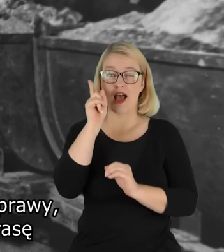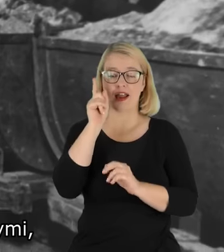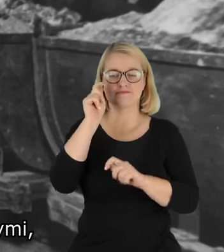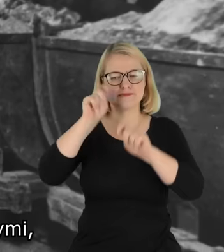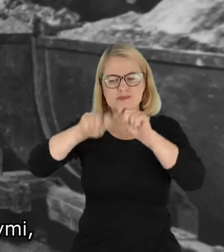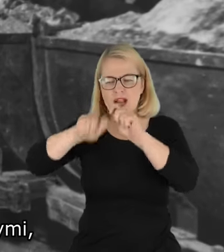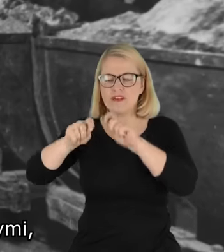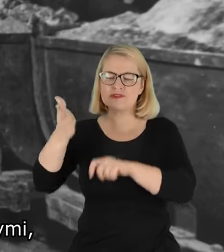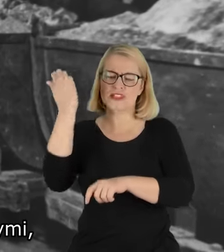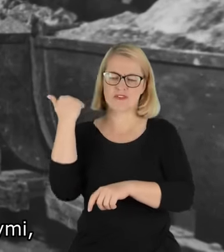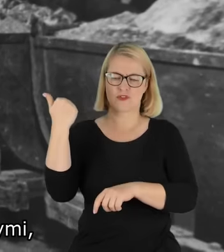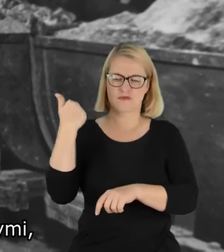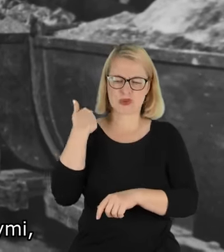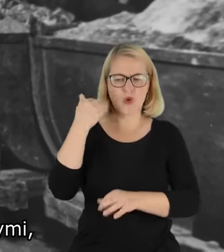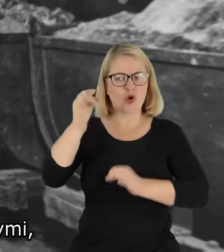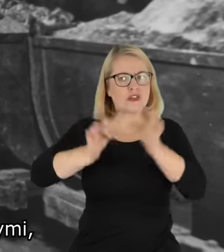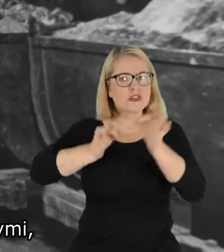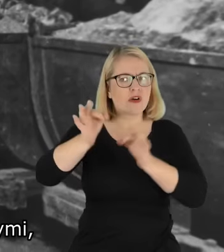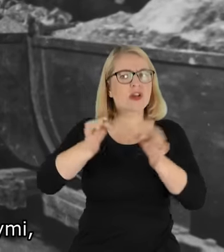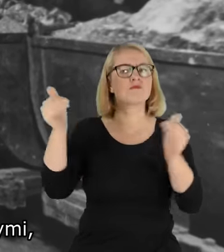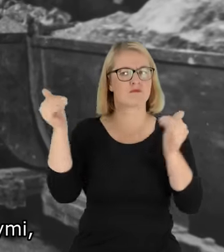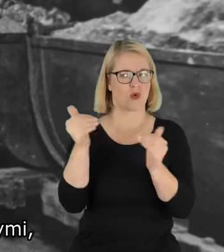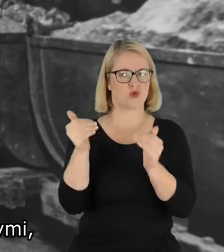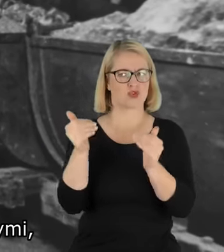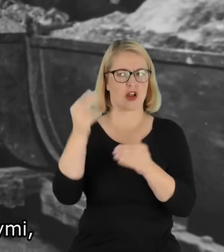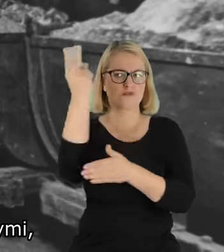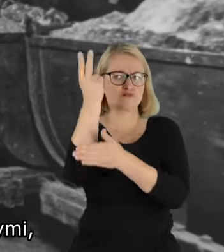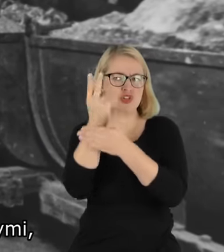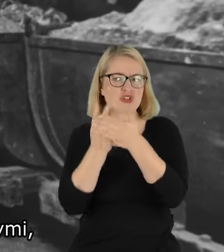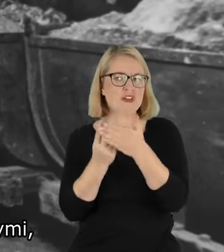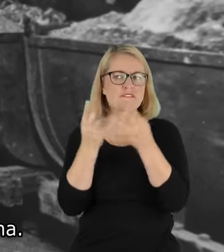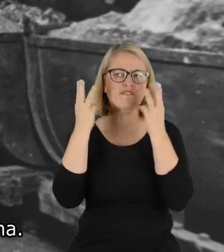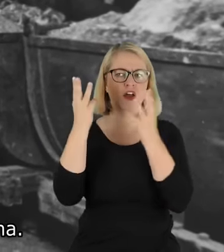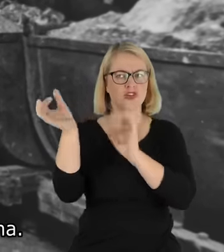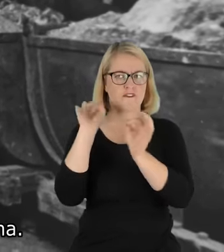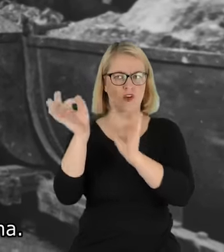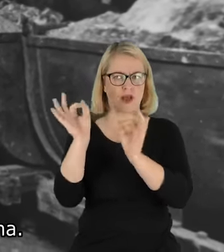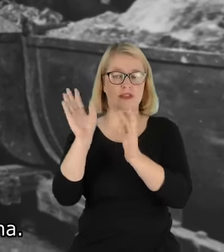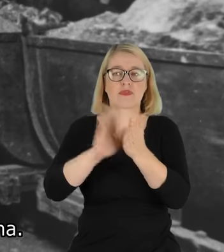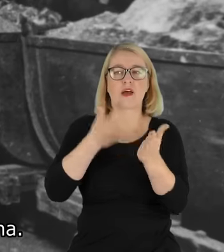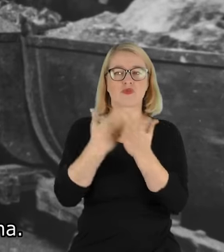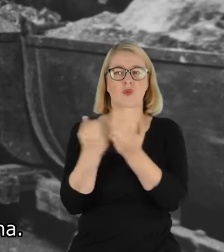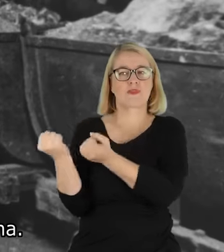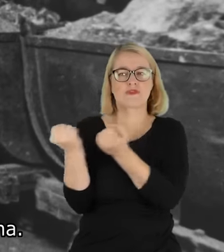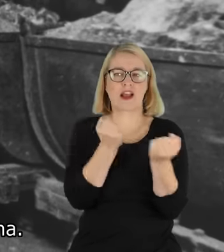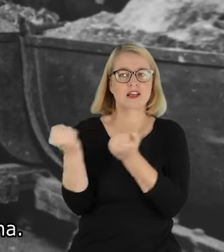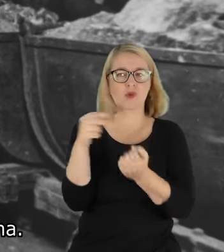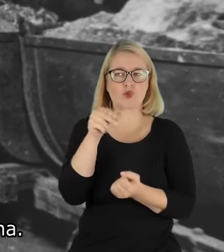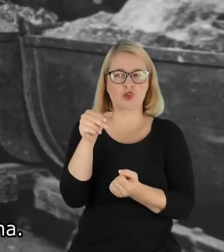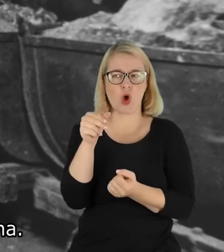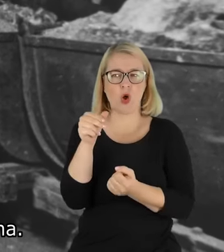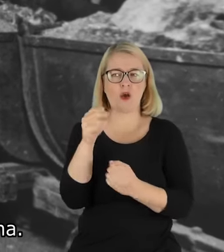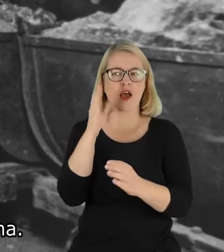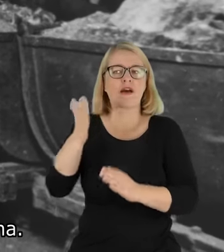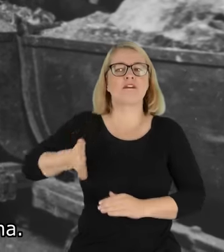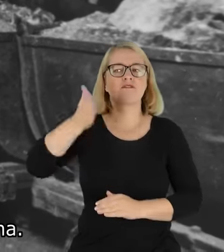prasę, to możemy spotkać się z takimi informacjami bardzo ważnymi, że na przykład transport z solą, wagony z